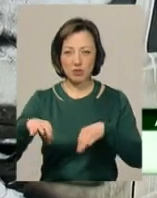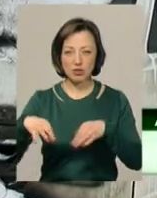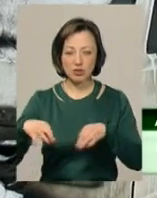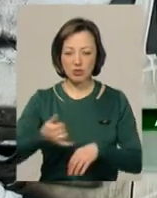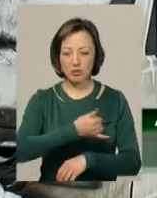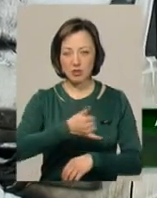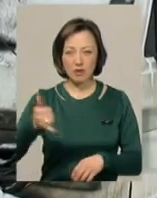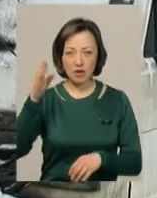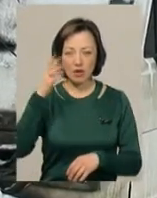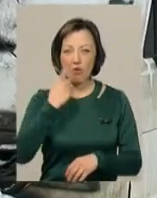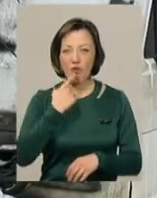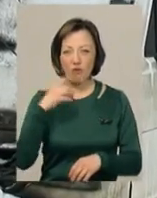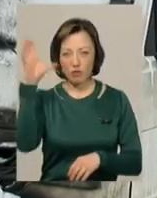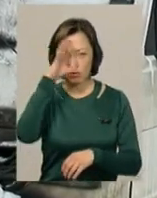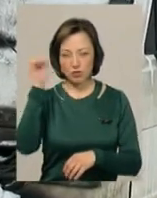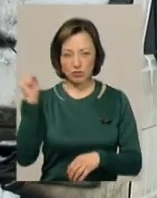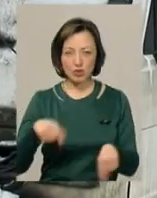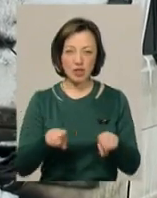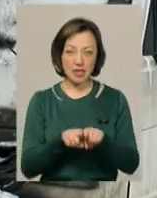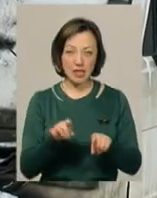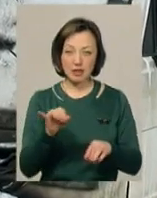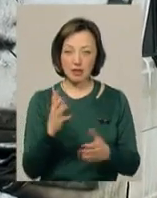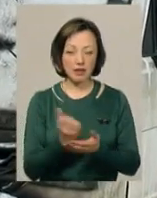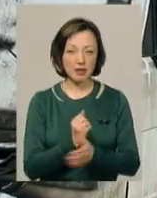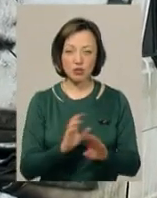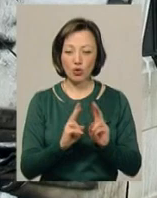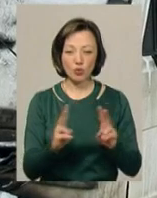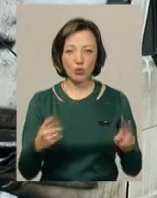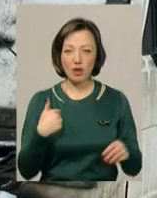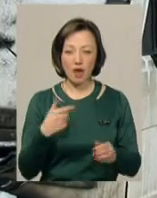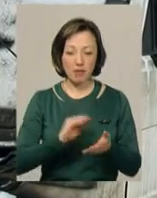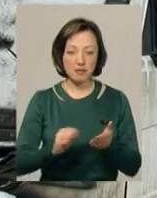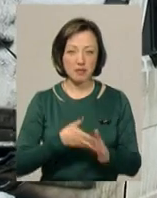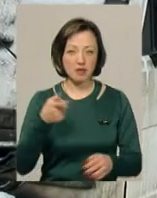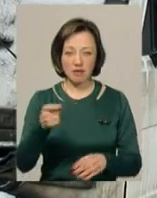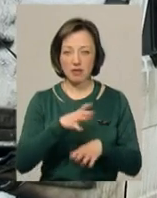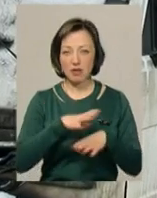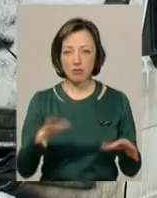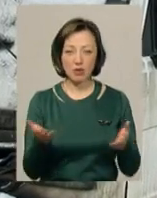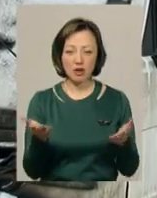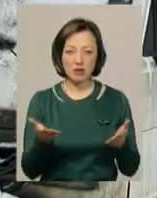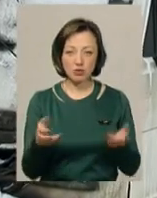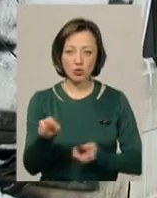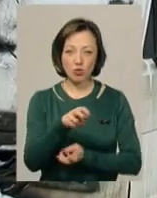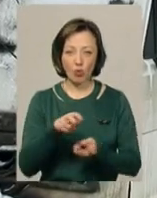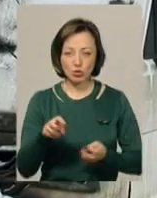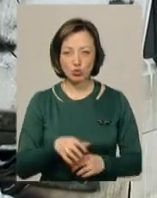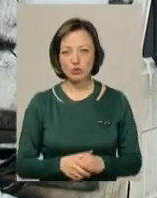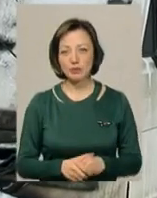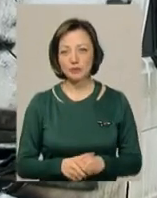позаливали кров'ю вночі. Ну, так і не знайшли, хто. І, власне, я тоді написав заяву на якийсь, ну, на розшук.